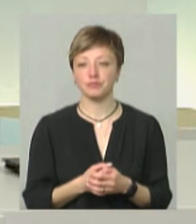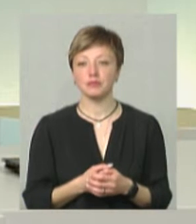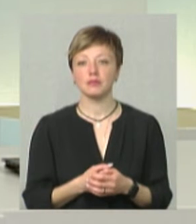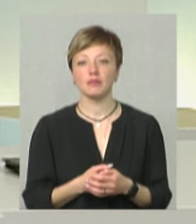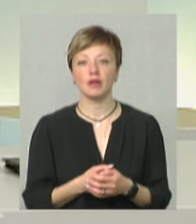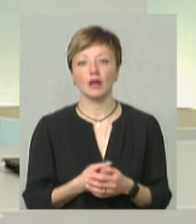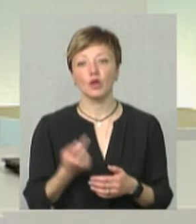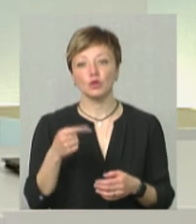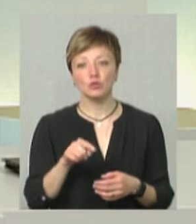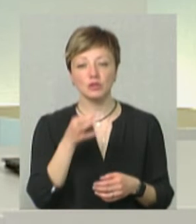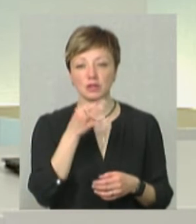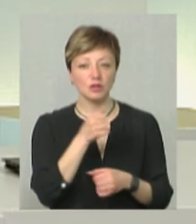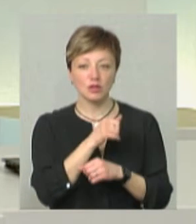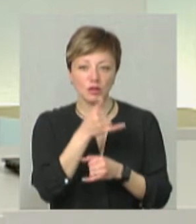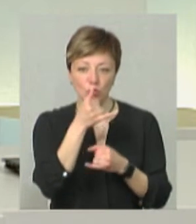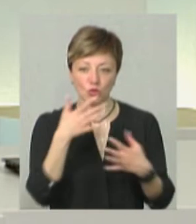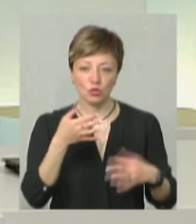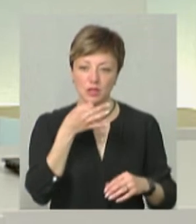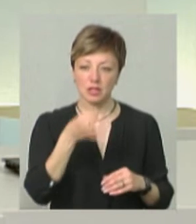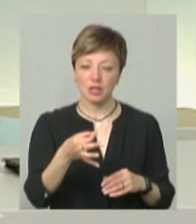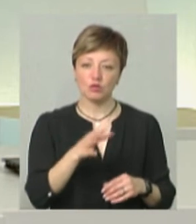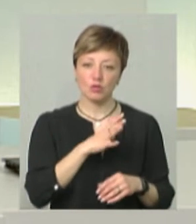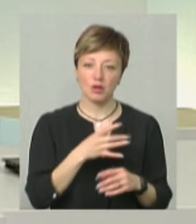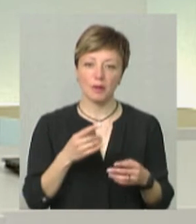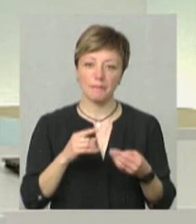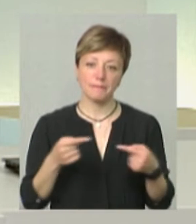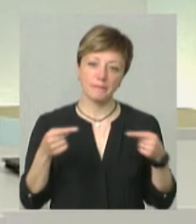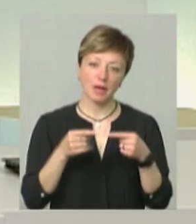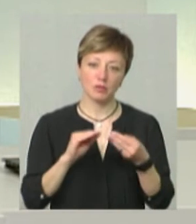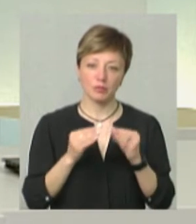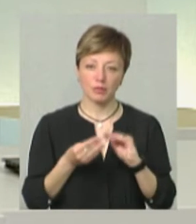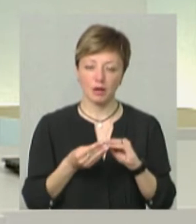Тому не можу сказати, що були певні виклики.